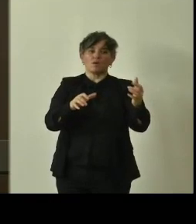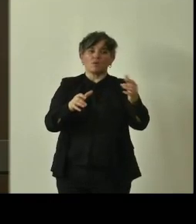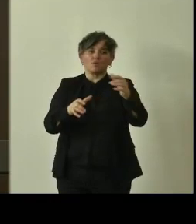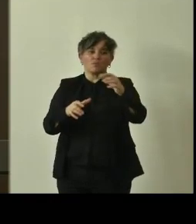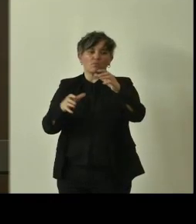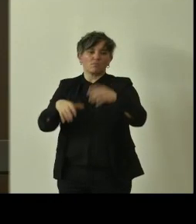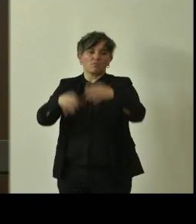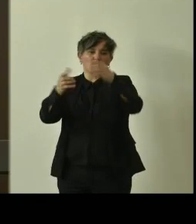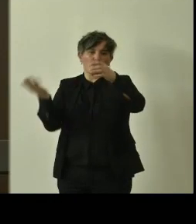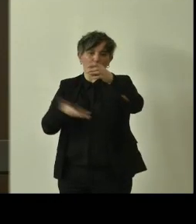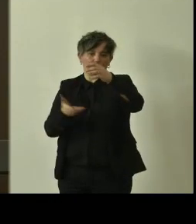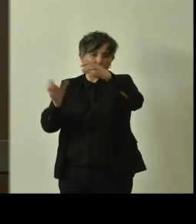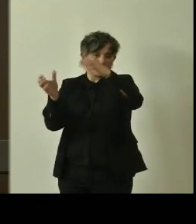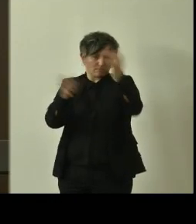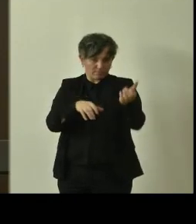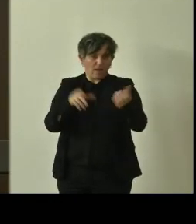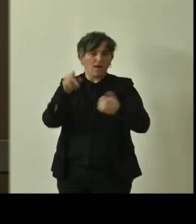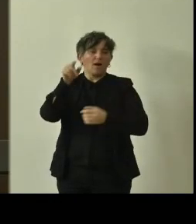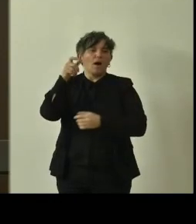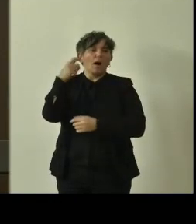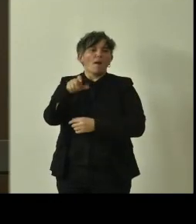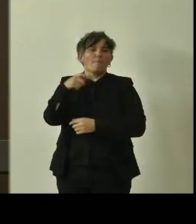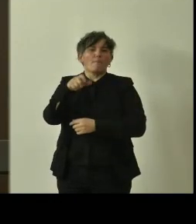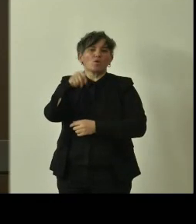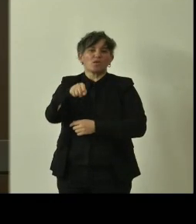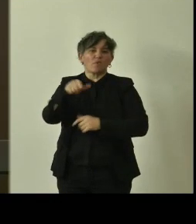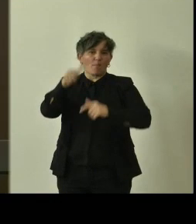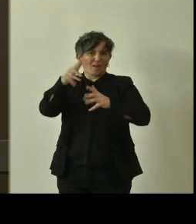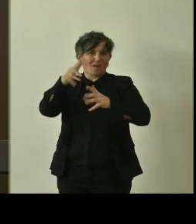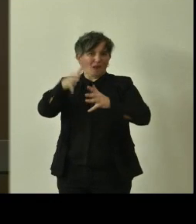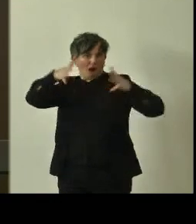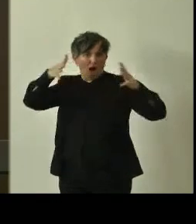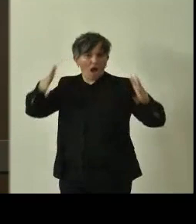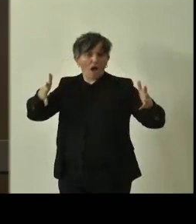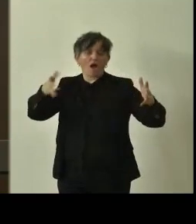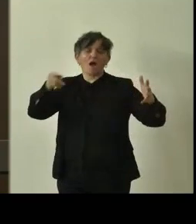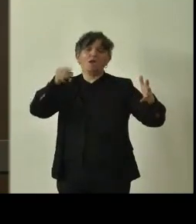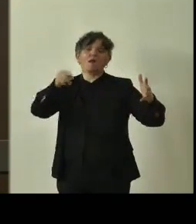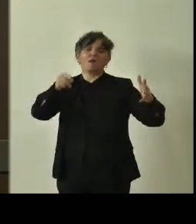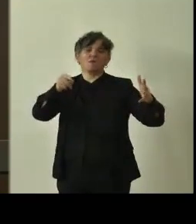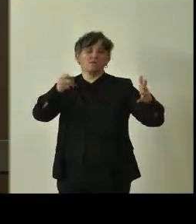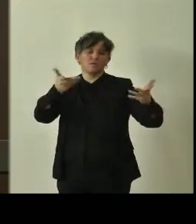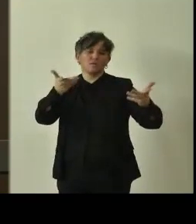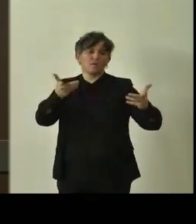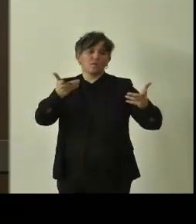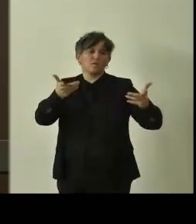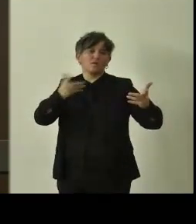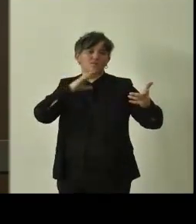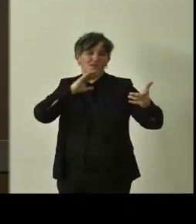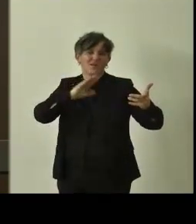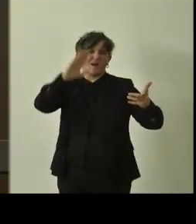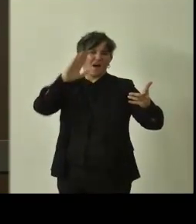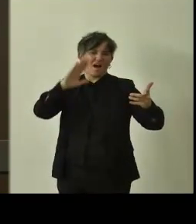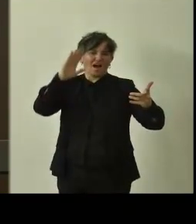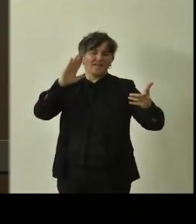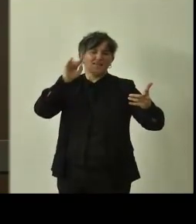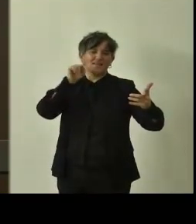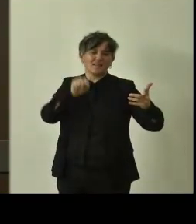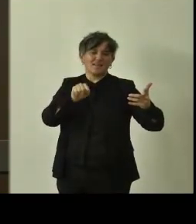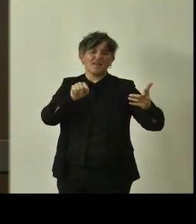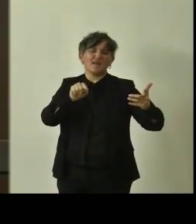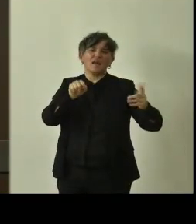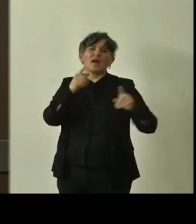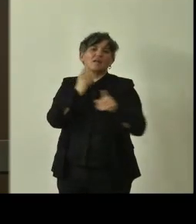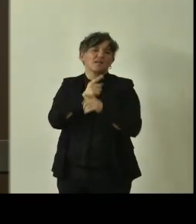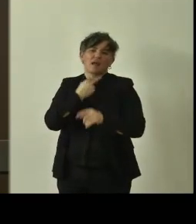grandi, vetusti, sono spesso a fine ciclo, spesso muoiono e a quel punto vanno